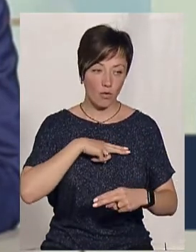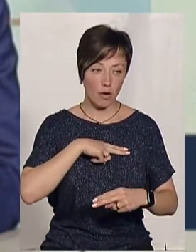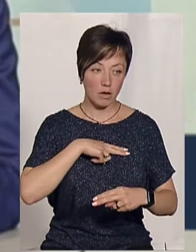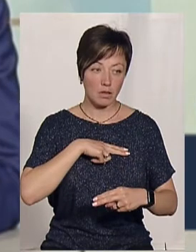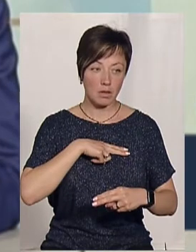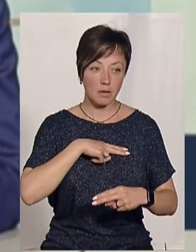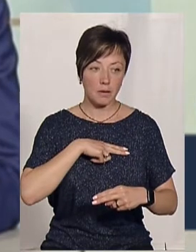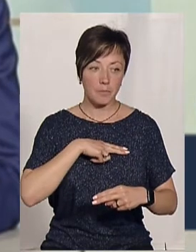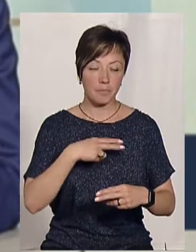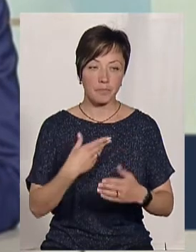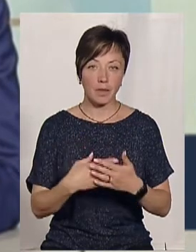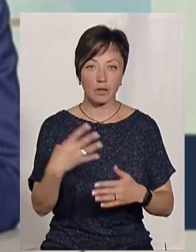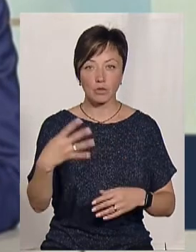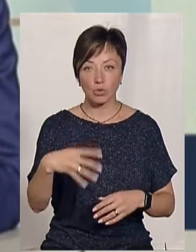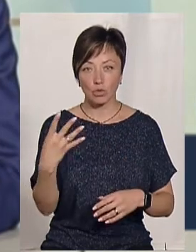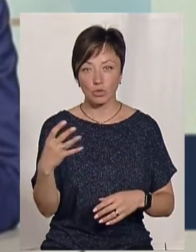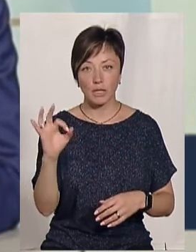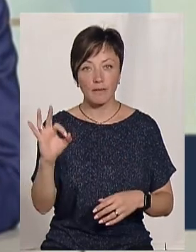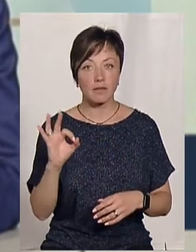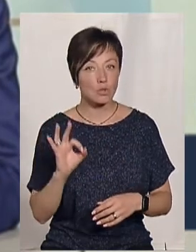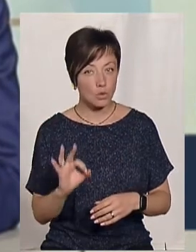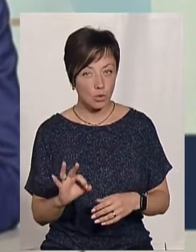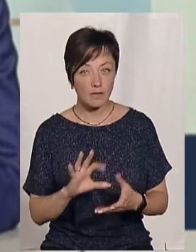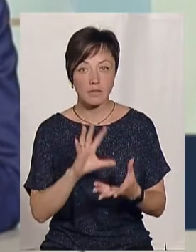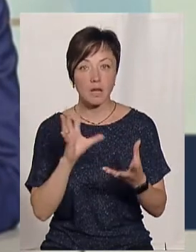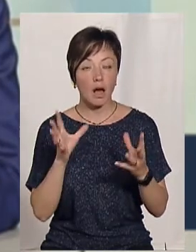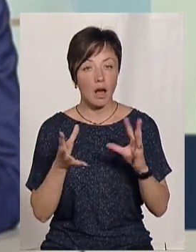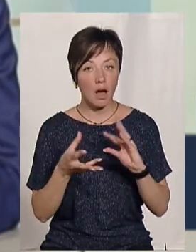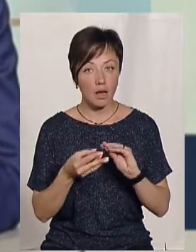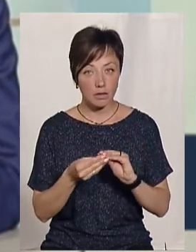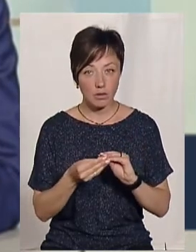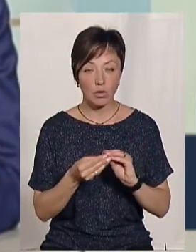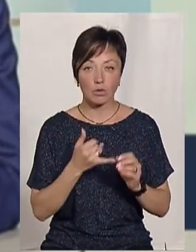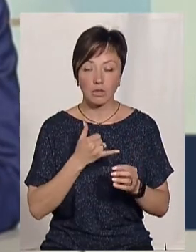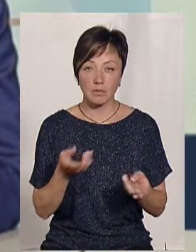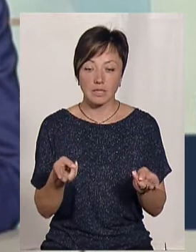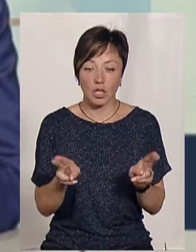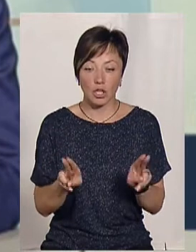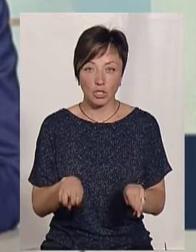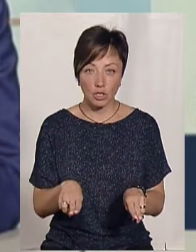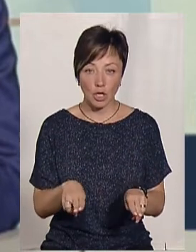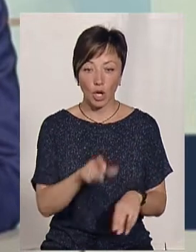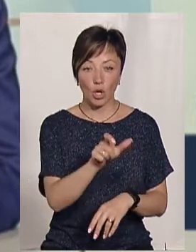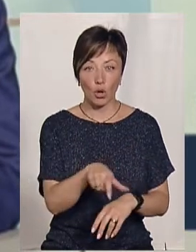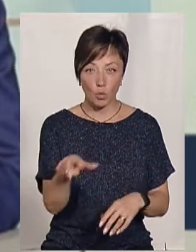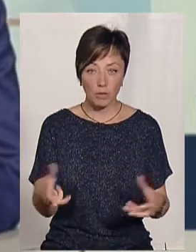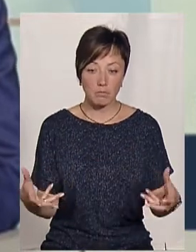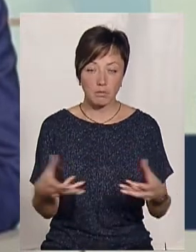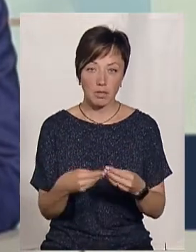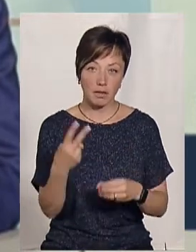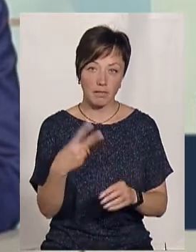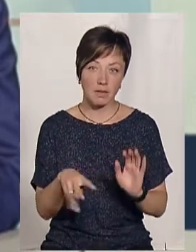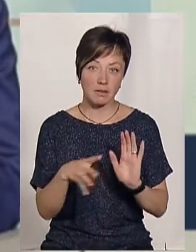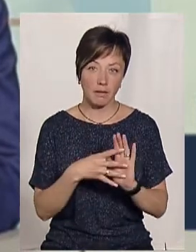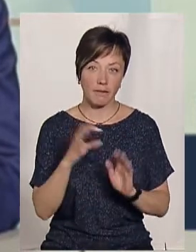по матеріалам десь 44%. Ну, в загальній кількості нам лишилося для співвласників